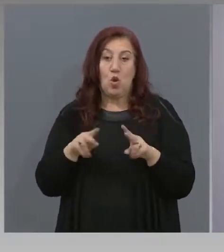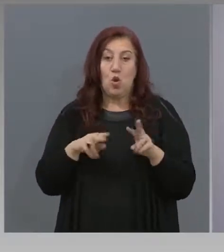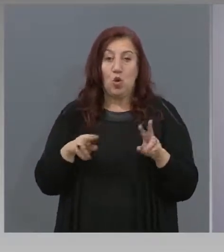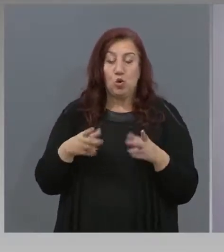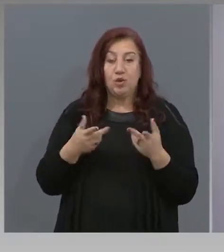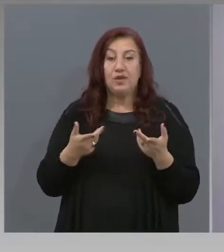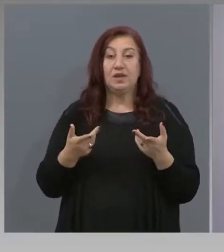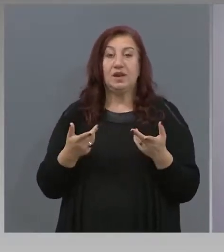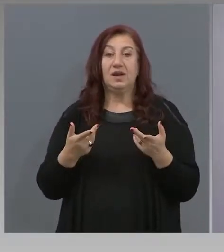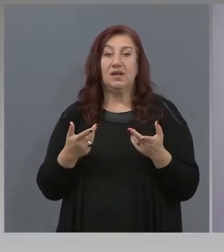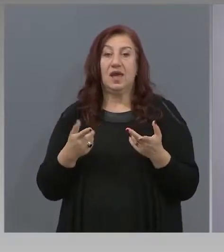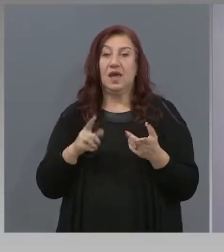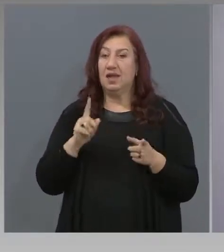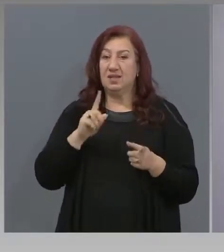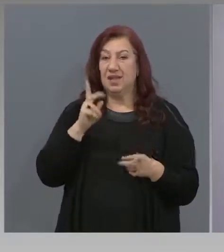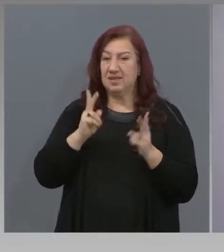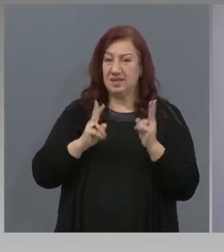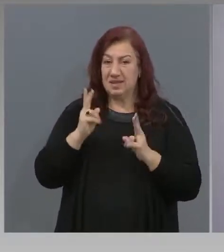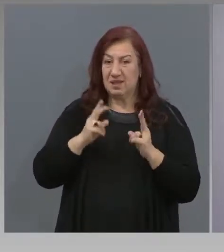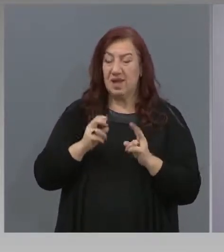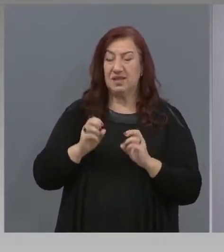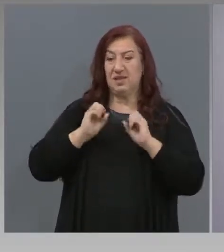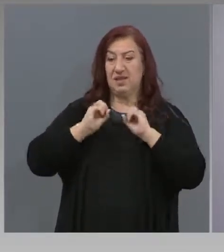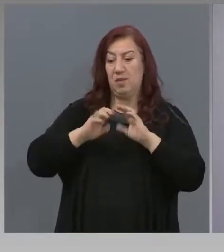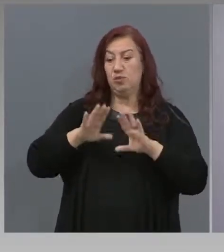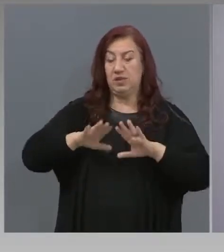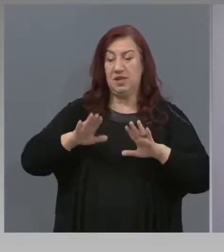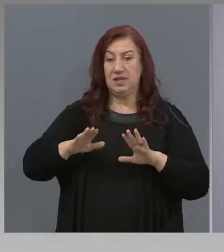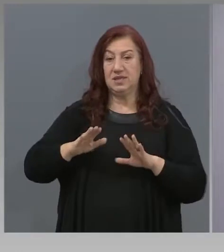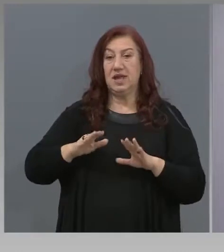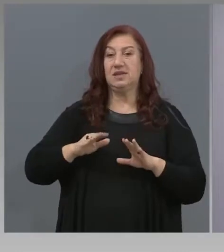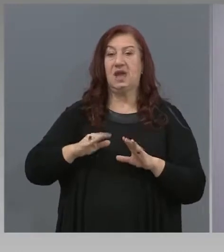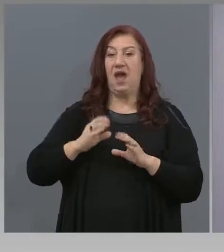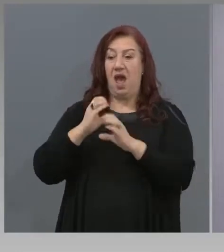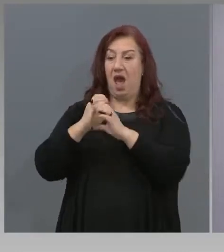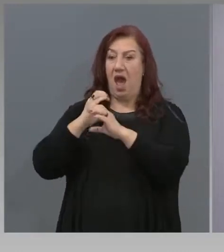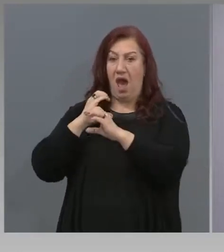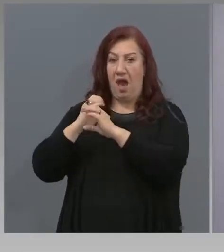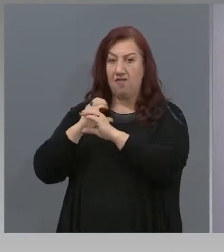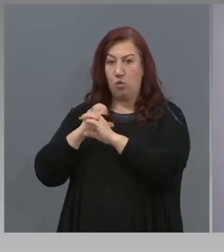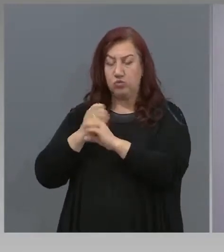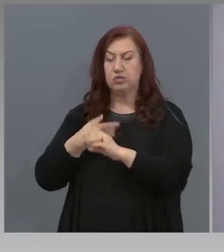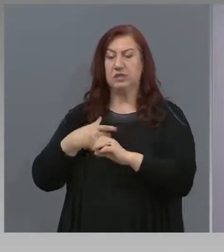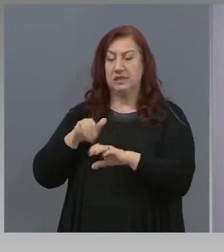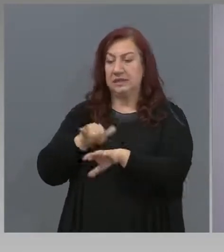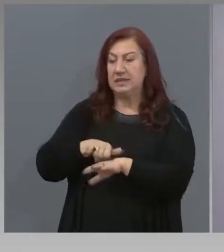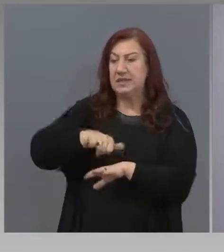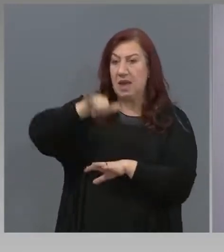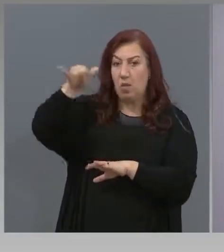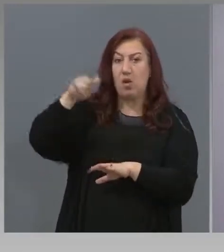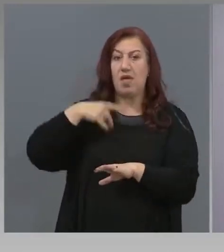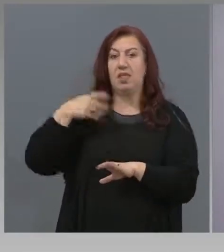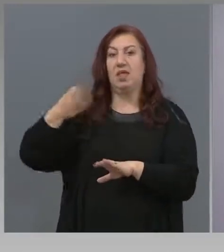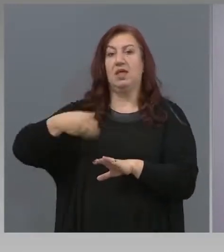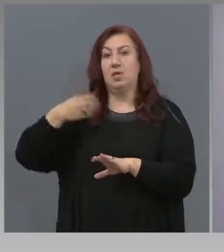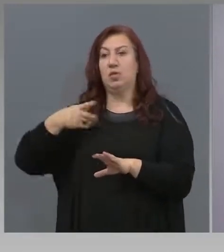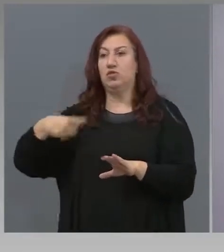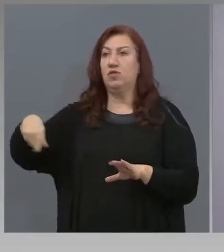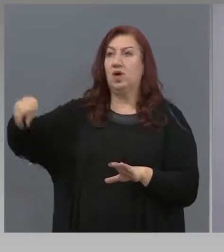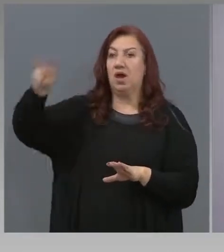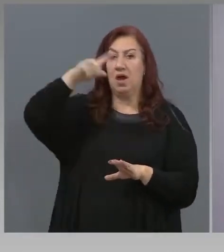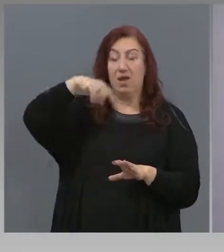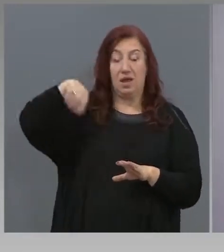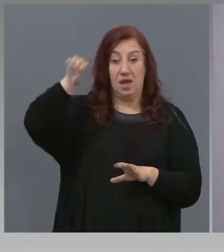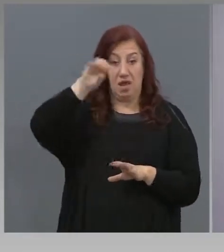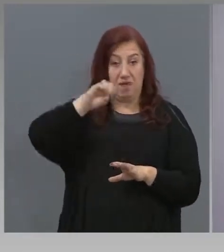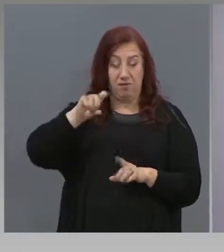настроени така да си пускат децата по автобуси, по самолети и сяло Европа да пътуват. Може ли да помогнете в този казус и да